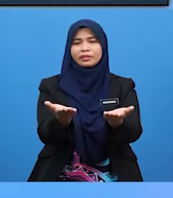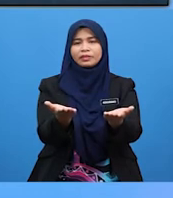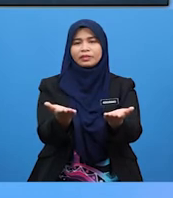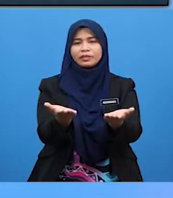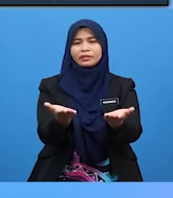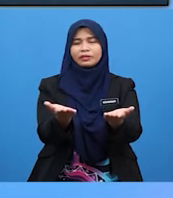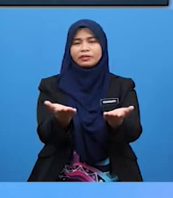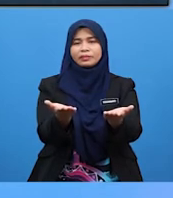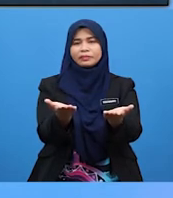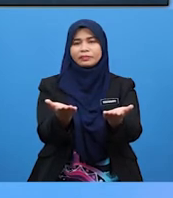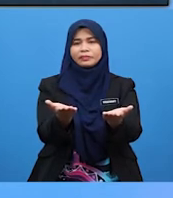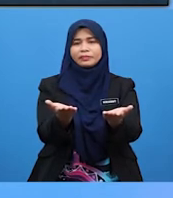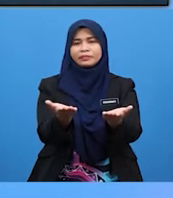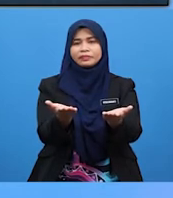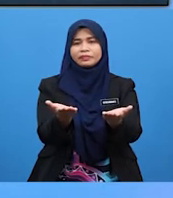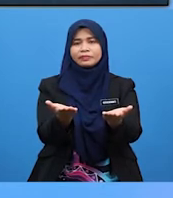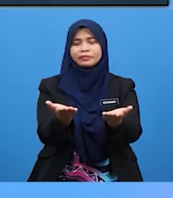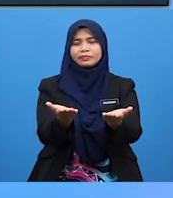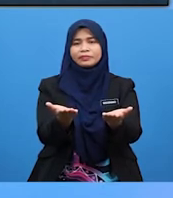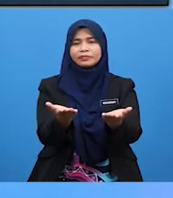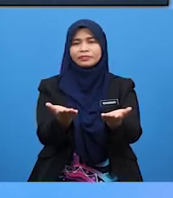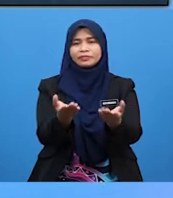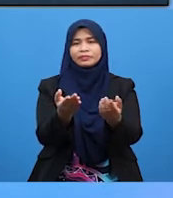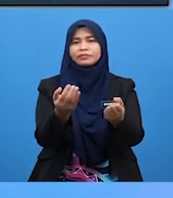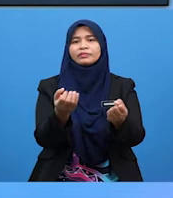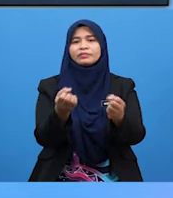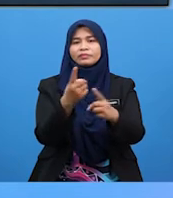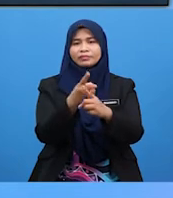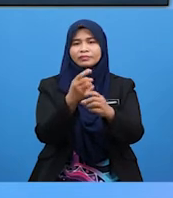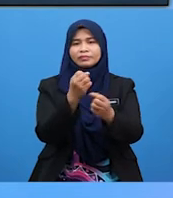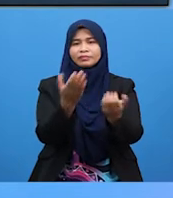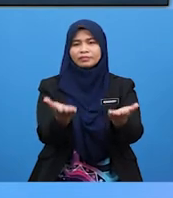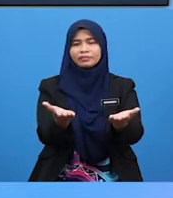ke atas Ya, betul begitu